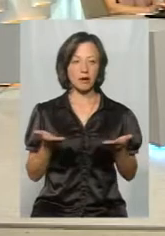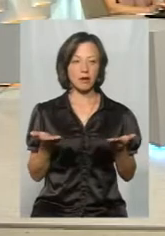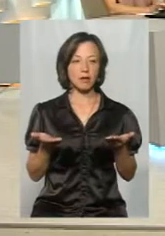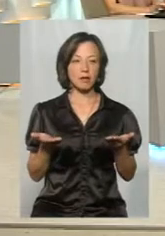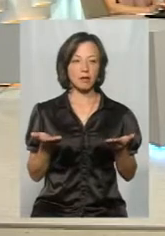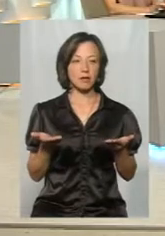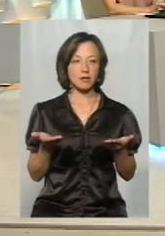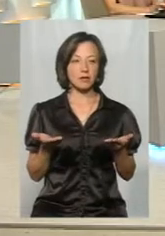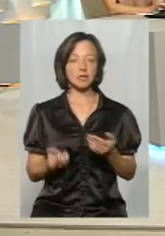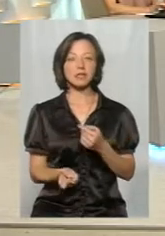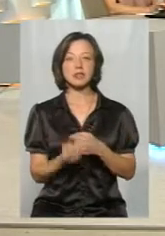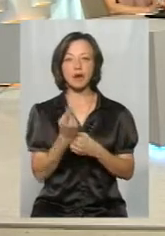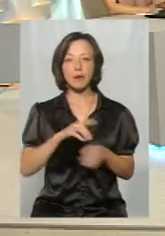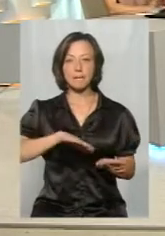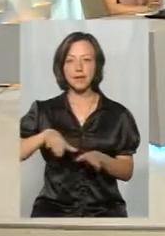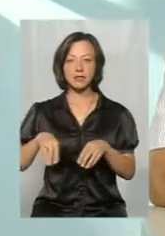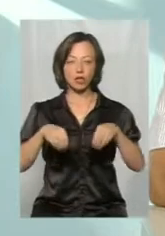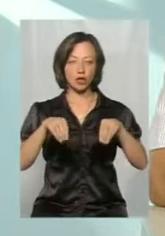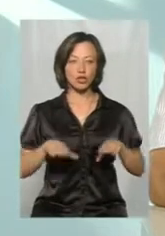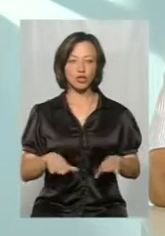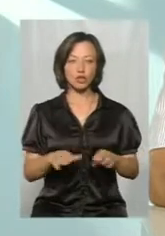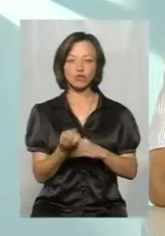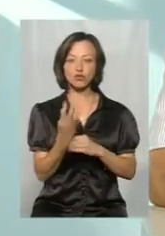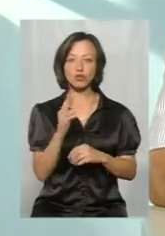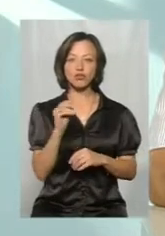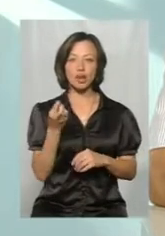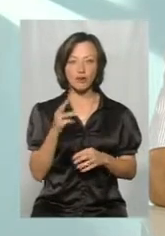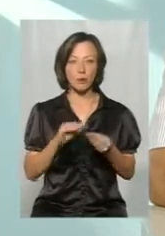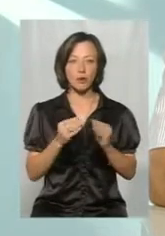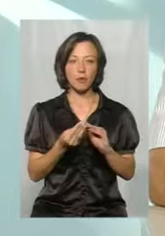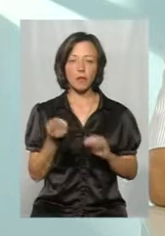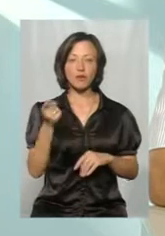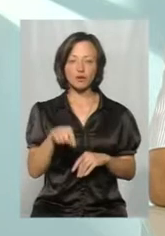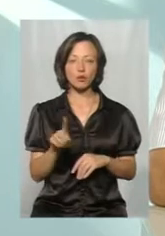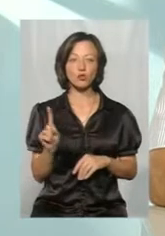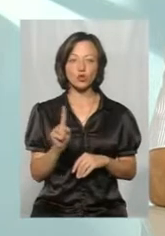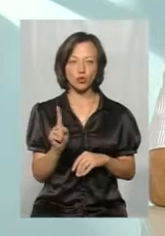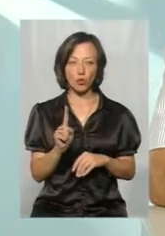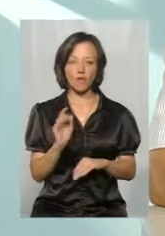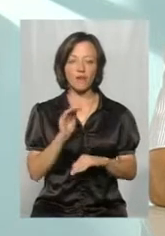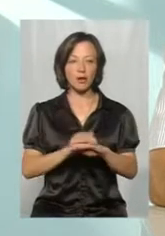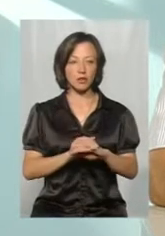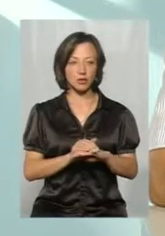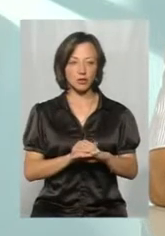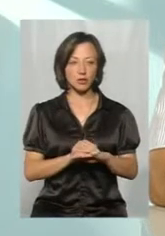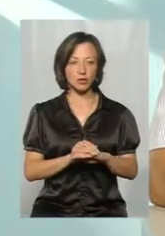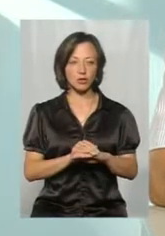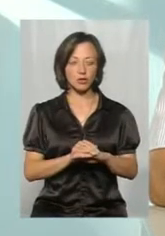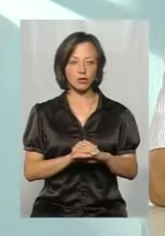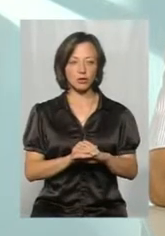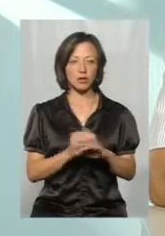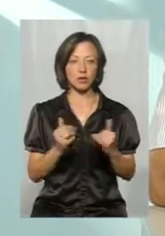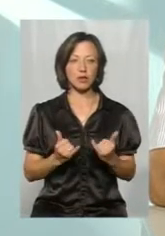'являлася після рішення 14 червня. А проблема в тому, що фактично для